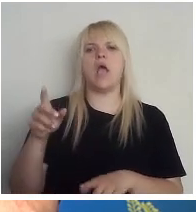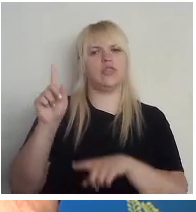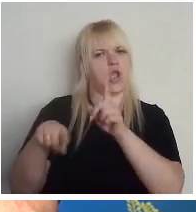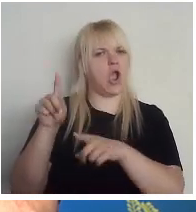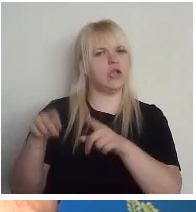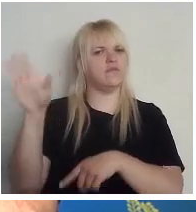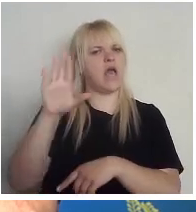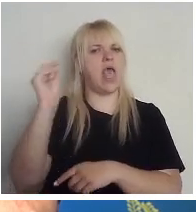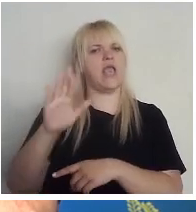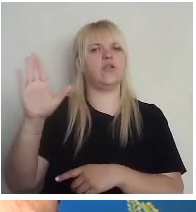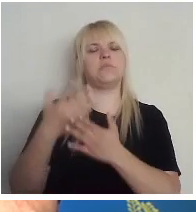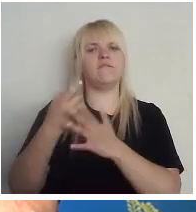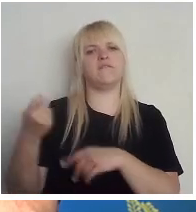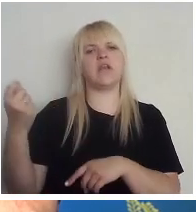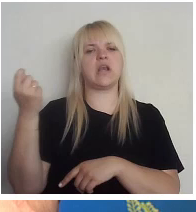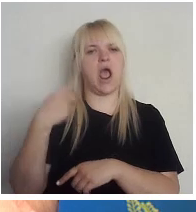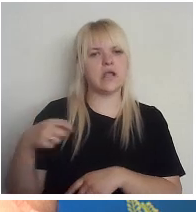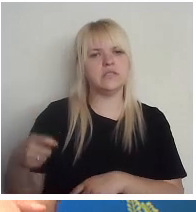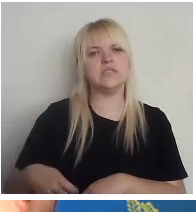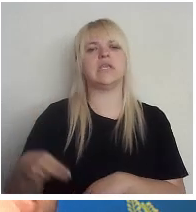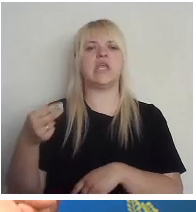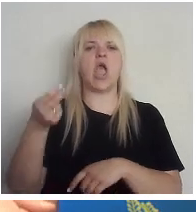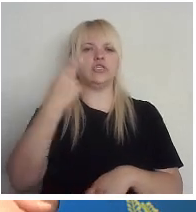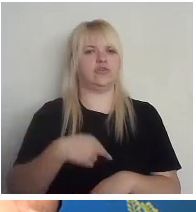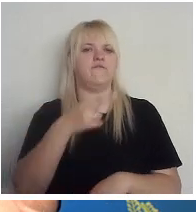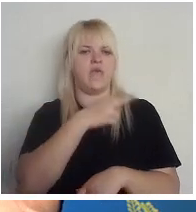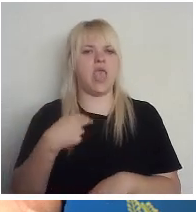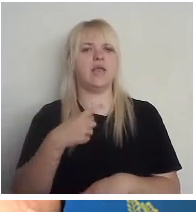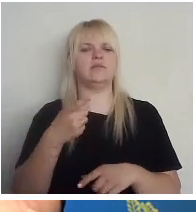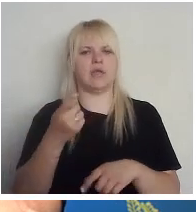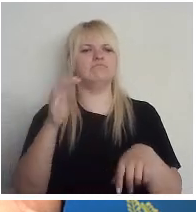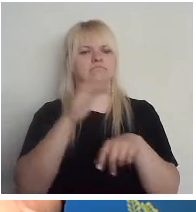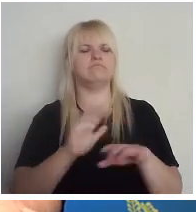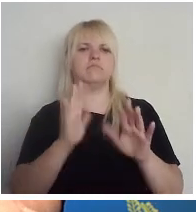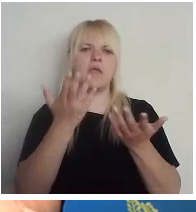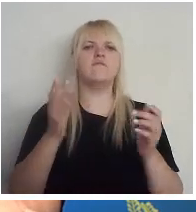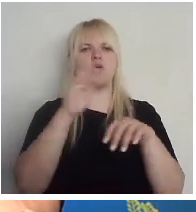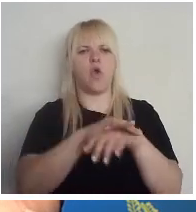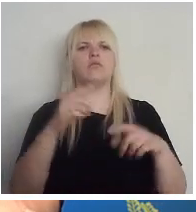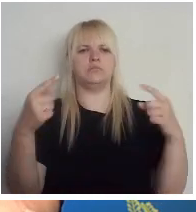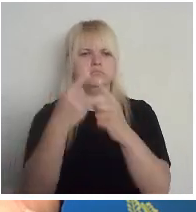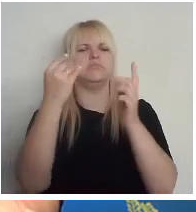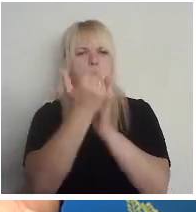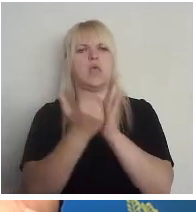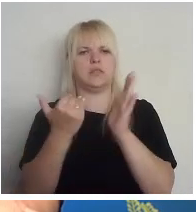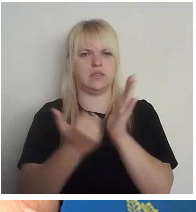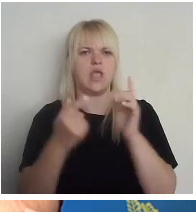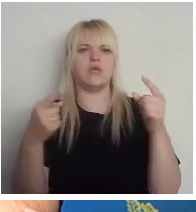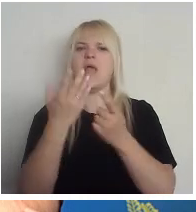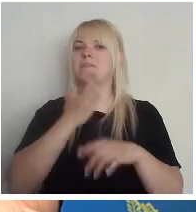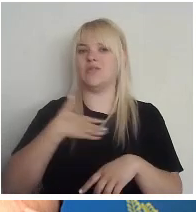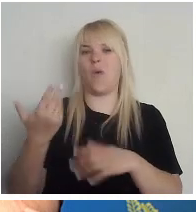Eiropā kā Francija un Šveice, kurām konkrētos gadījumos vai pie konkrētiem nosacījumiem, bet ļoti